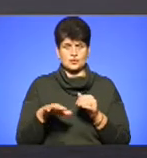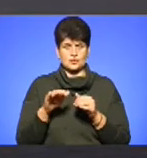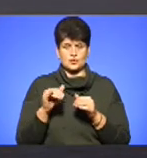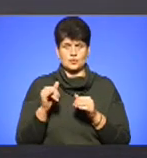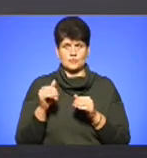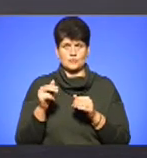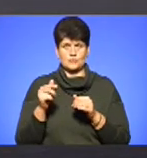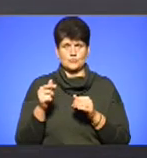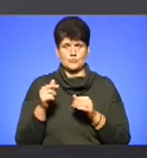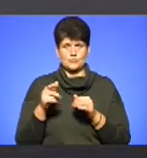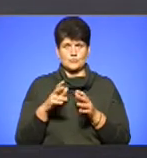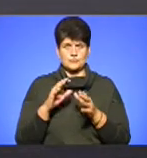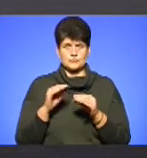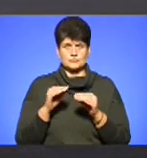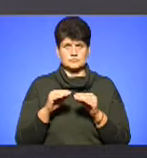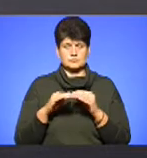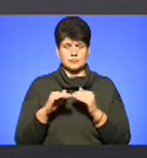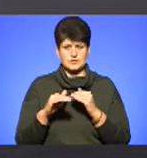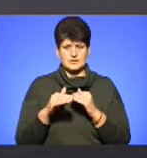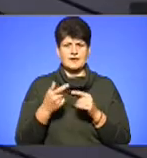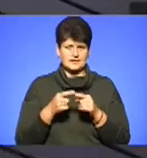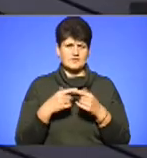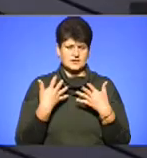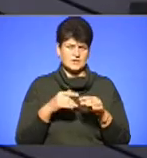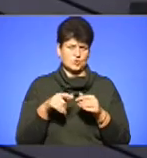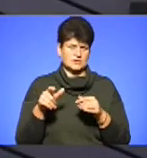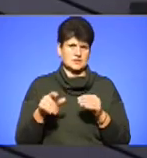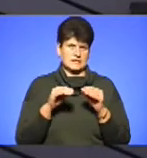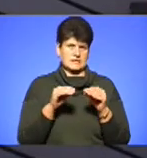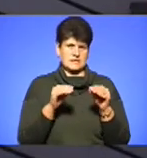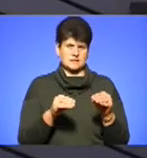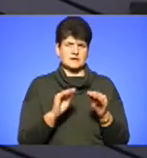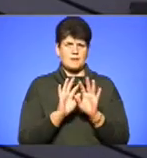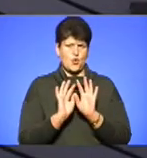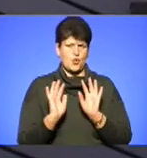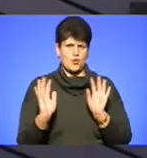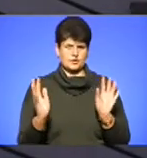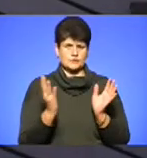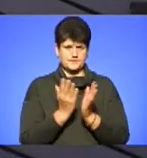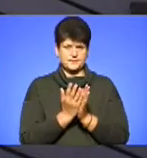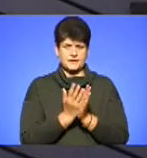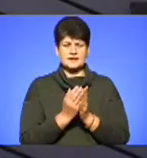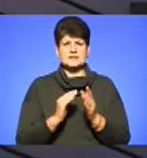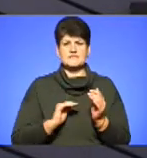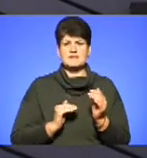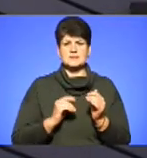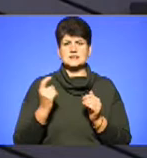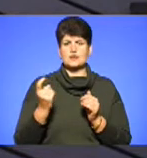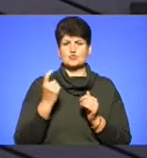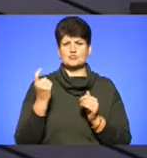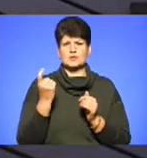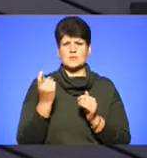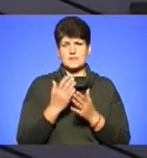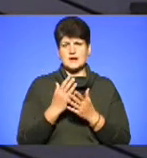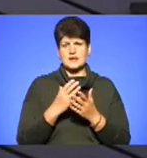цього аграрія, а де вже насадження людські? Так, це людські насадження, там угрожа, це фермерське господарство, якийсь